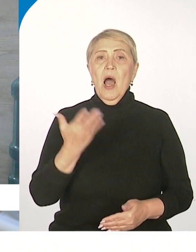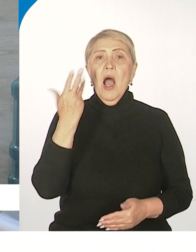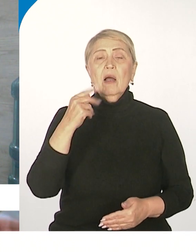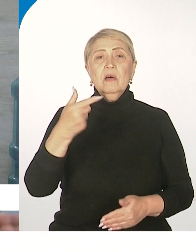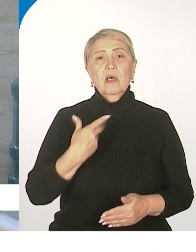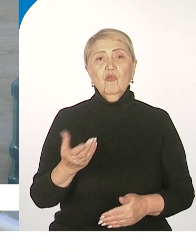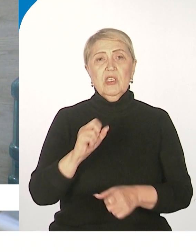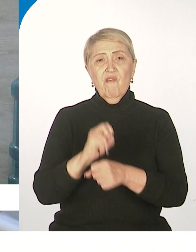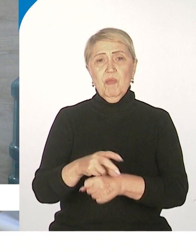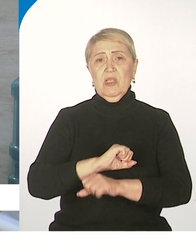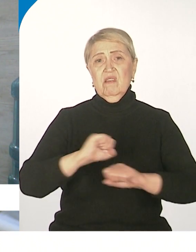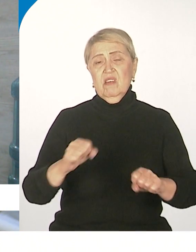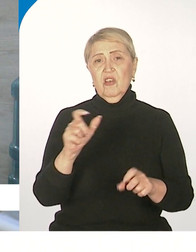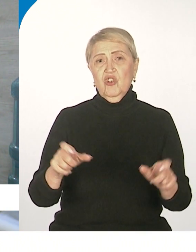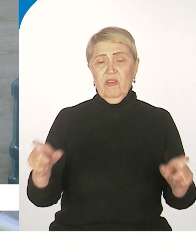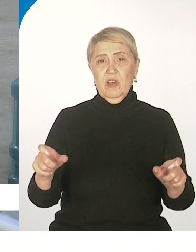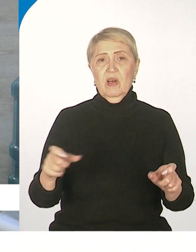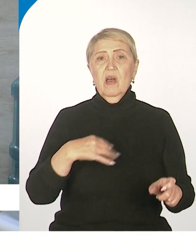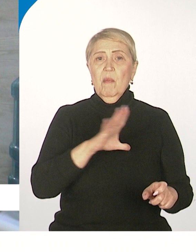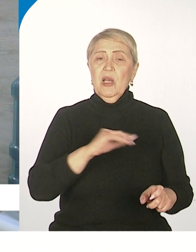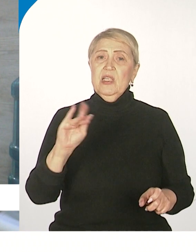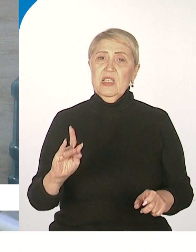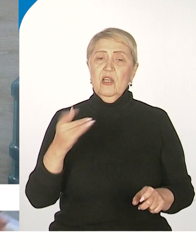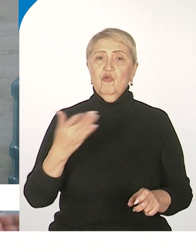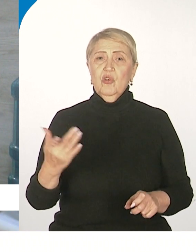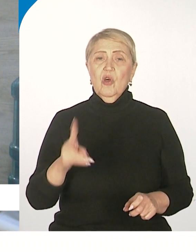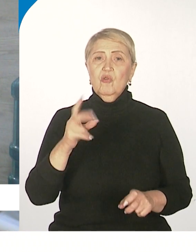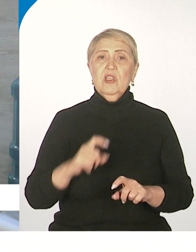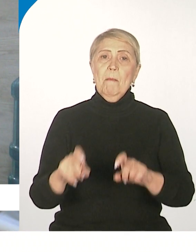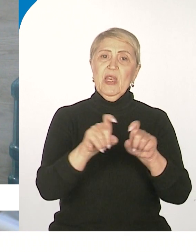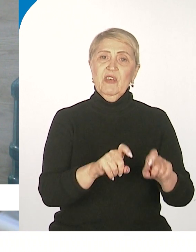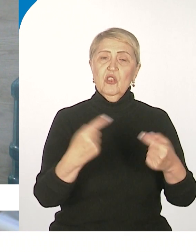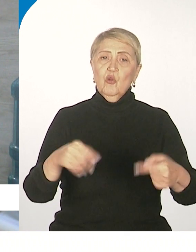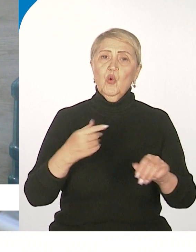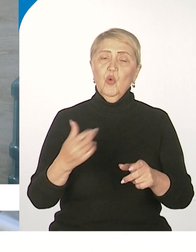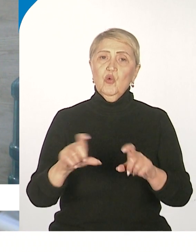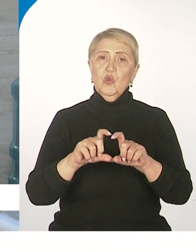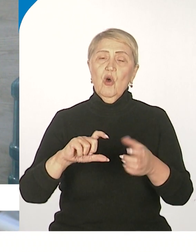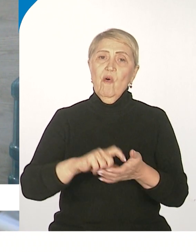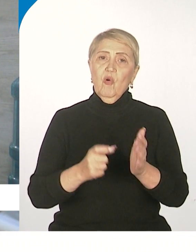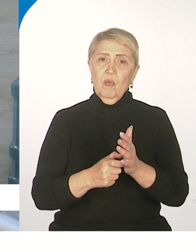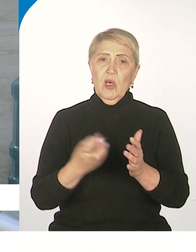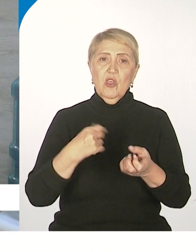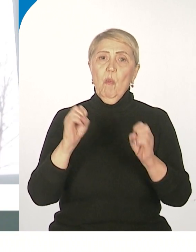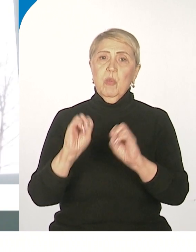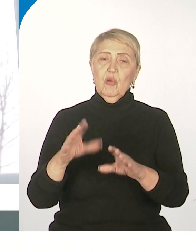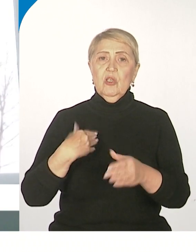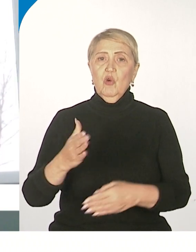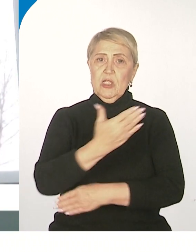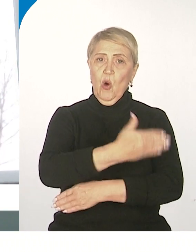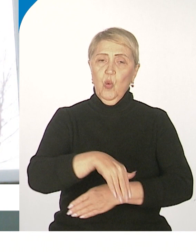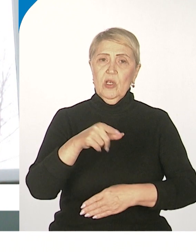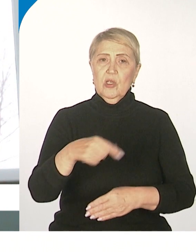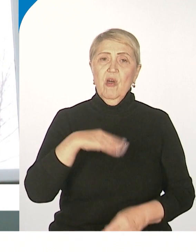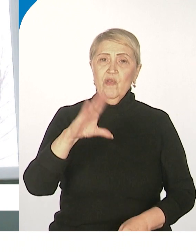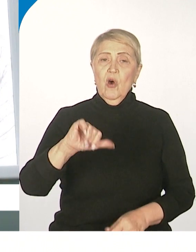Сажали, вот сидели у нас на стульях, чтобы потом кого-то перевезти куда-то. Но всё-таки не бросить на улице. Всё